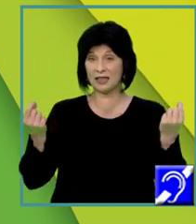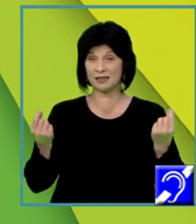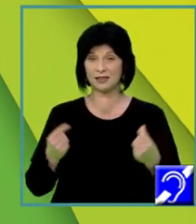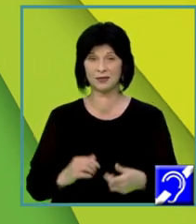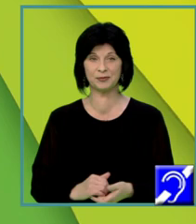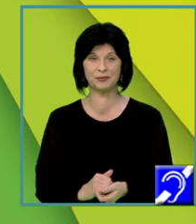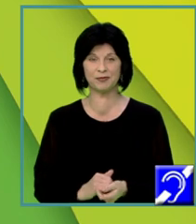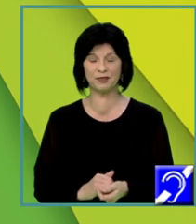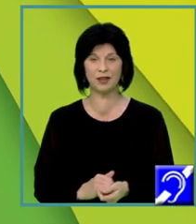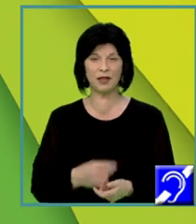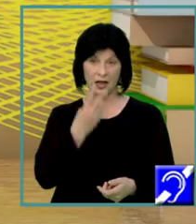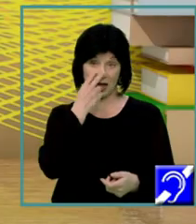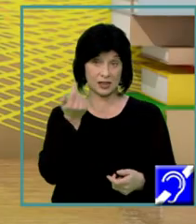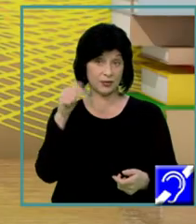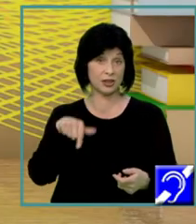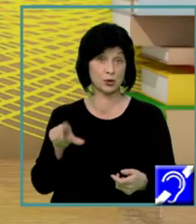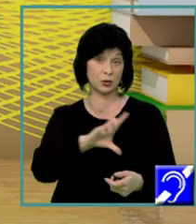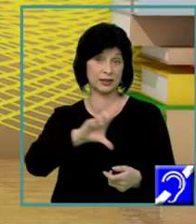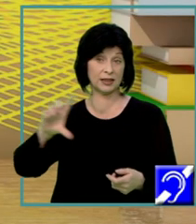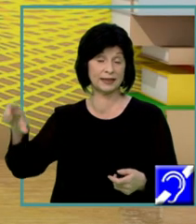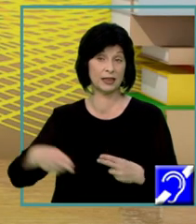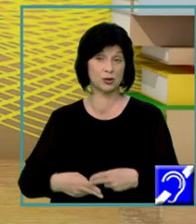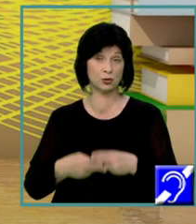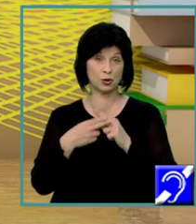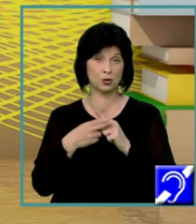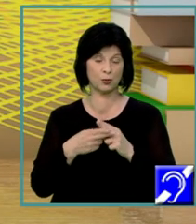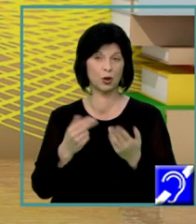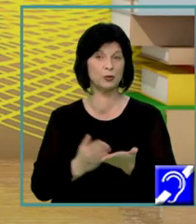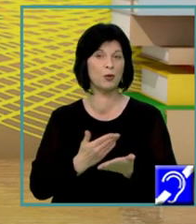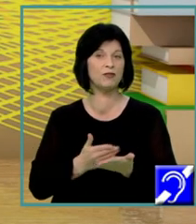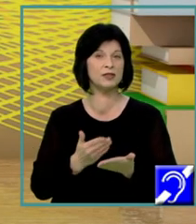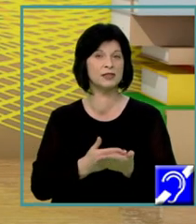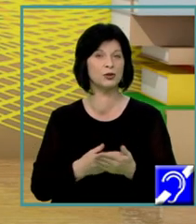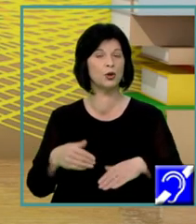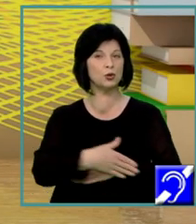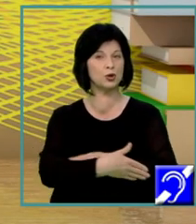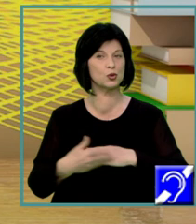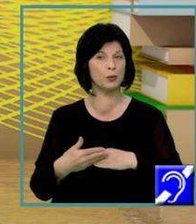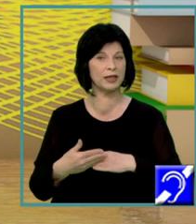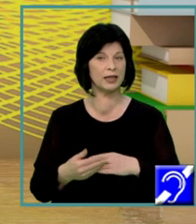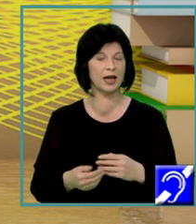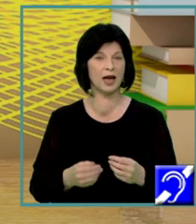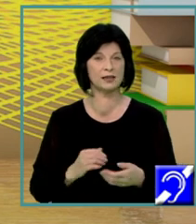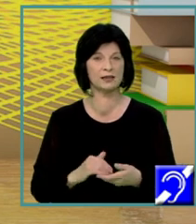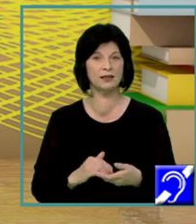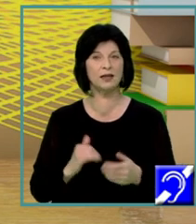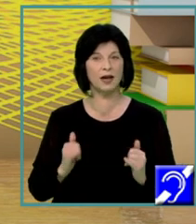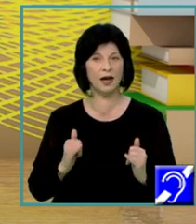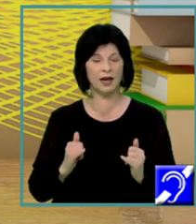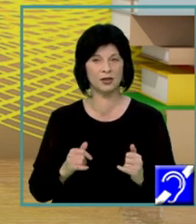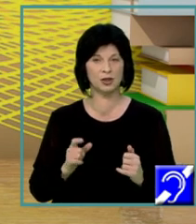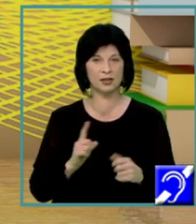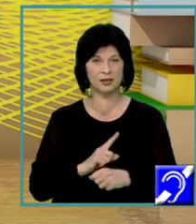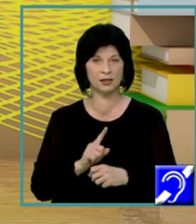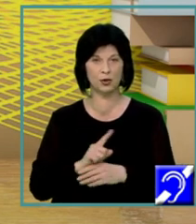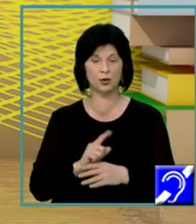textul suport, practic, narratorul, exact acest aspect îl subliniază, faptul că în adolescență, împreună cu